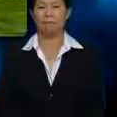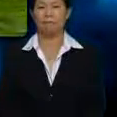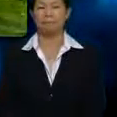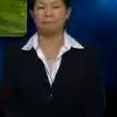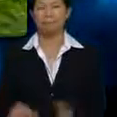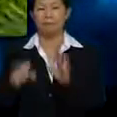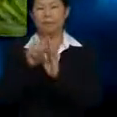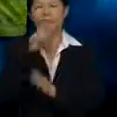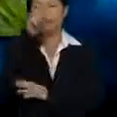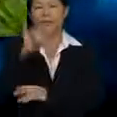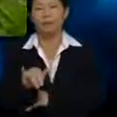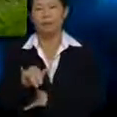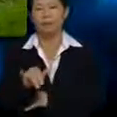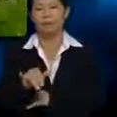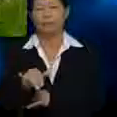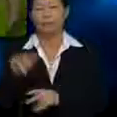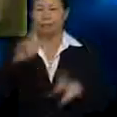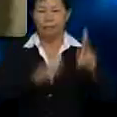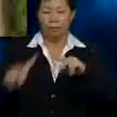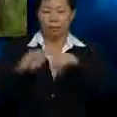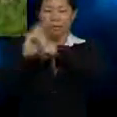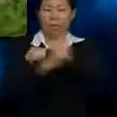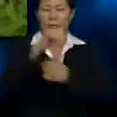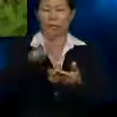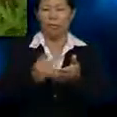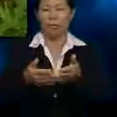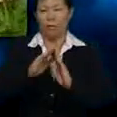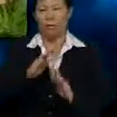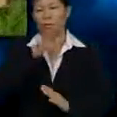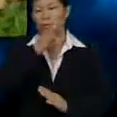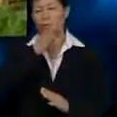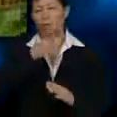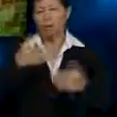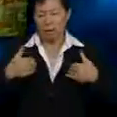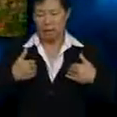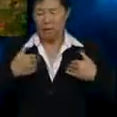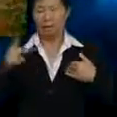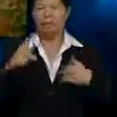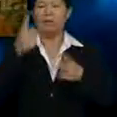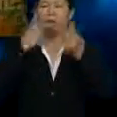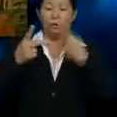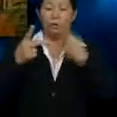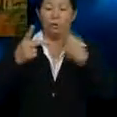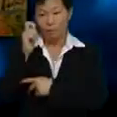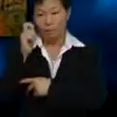Sebenarnya Penduduk kat taman tu yang minta umi adakan kenduri Sebab